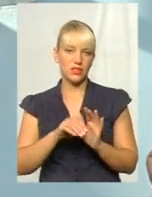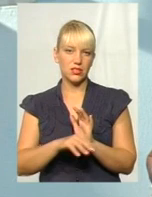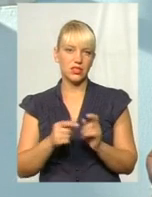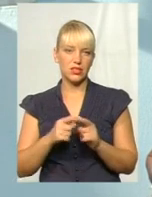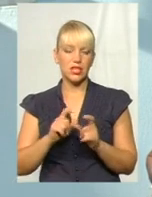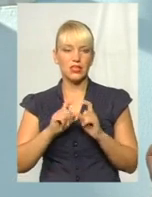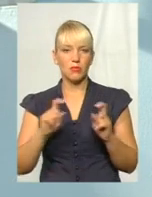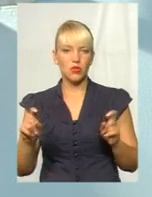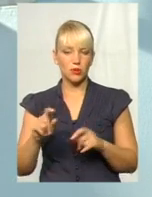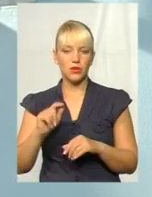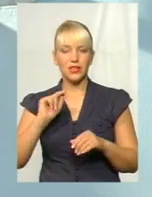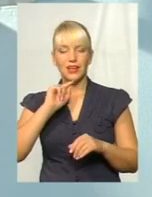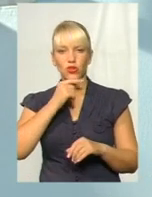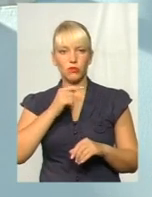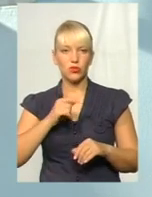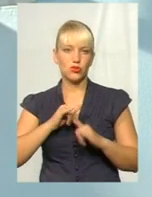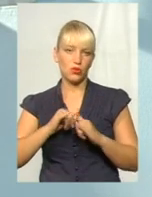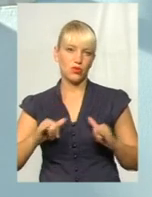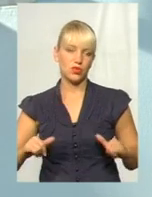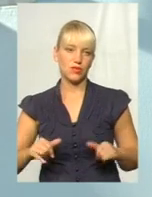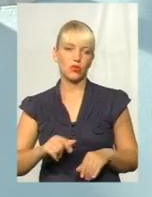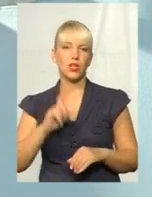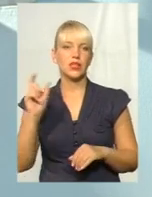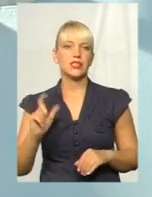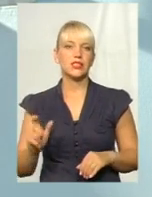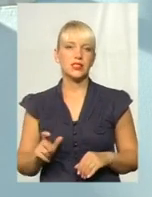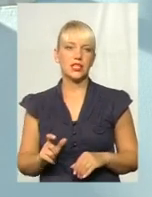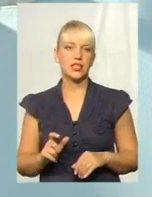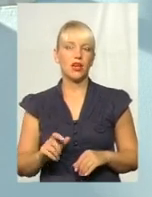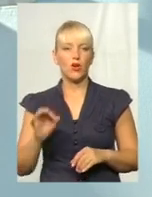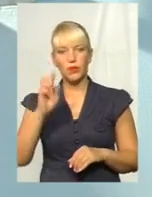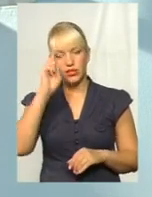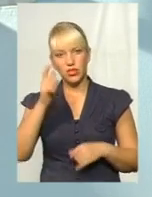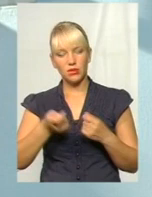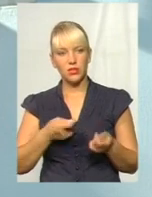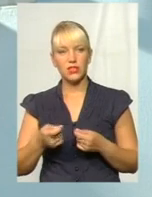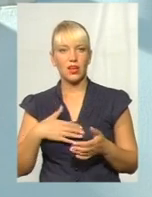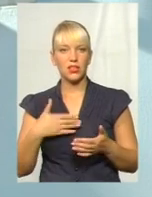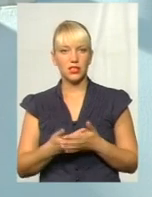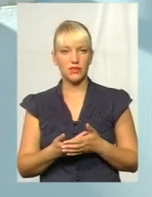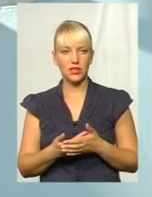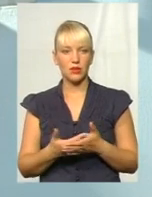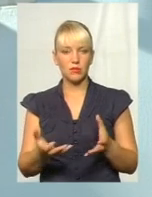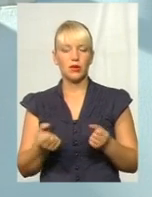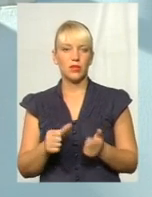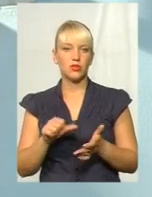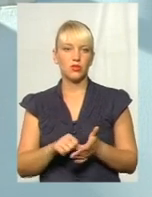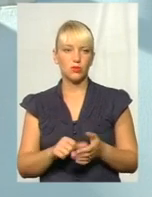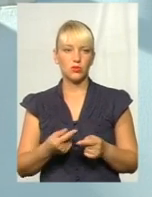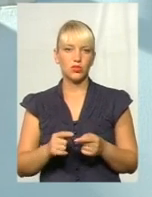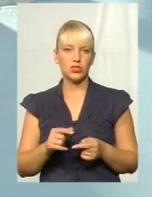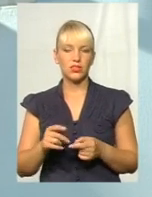Департаментом економічного розвитку, з облдержадміністрації, активно приймати участь у